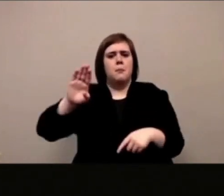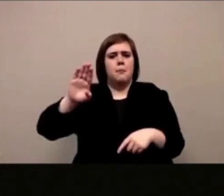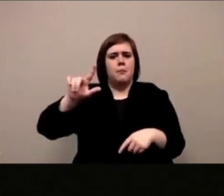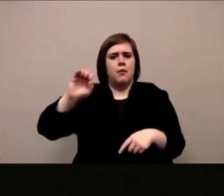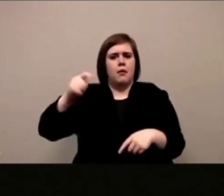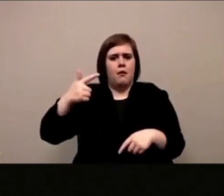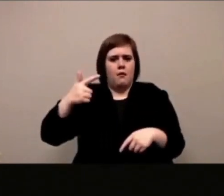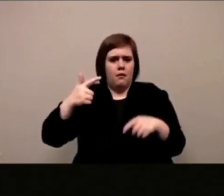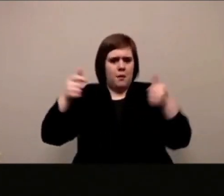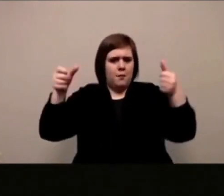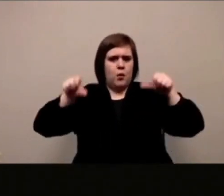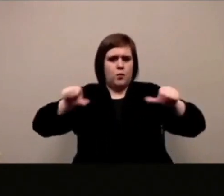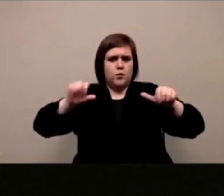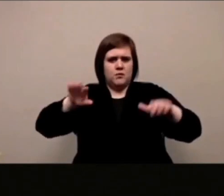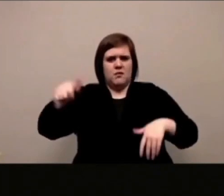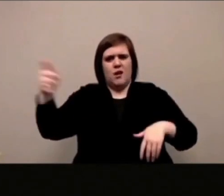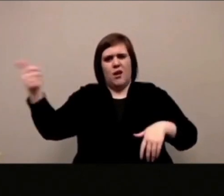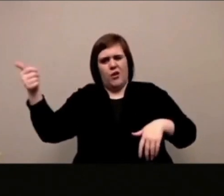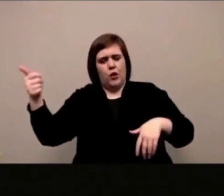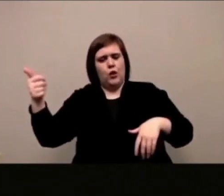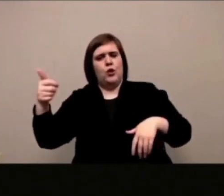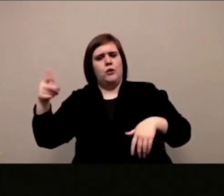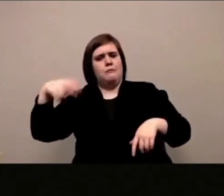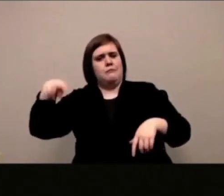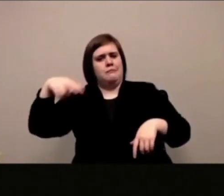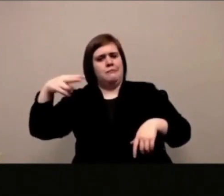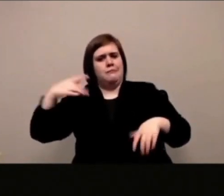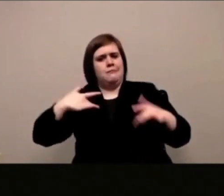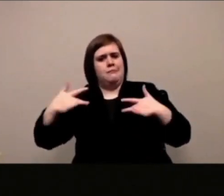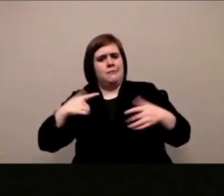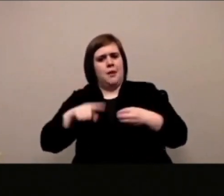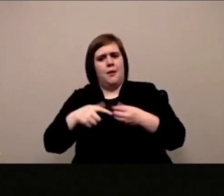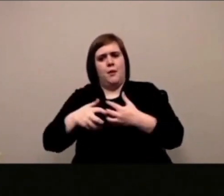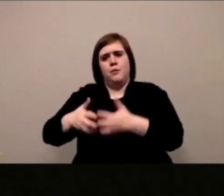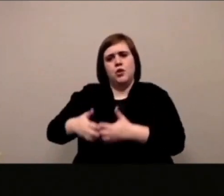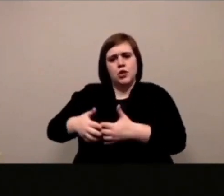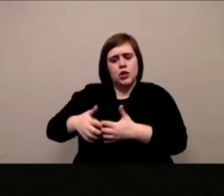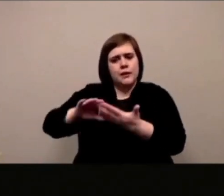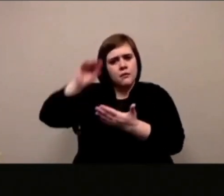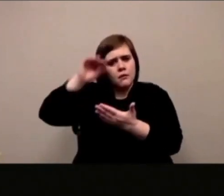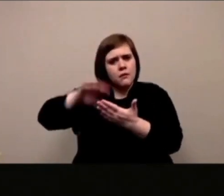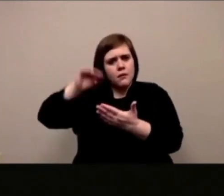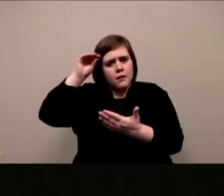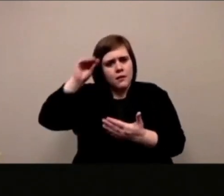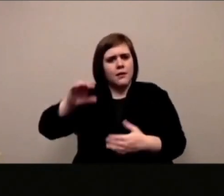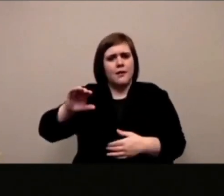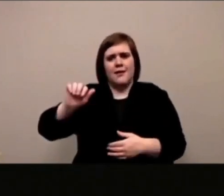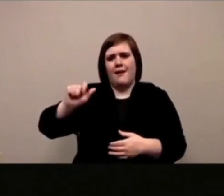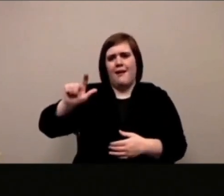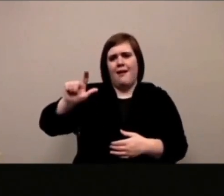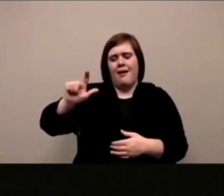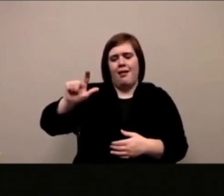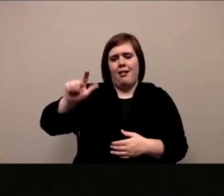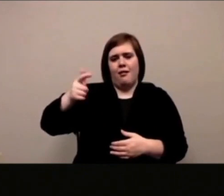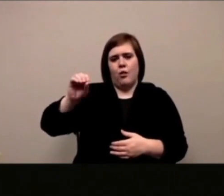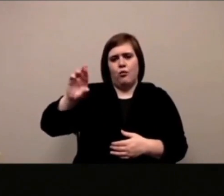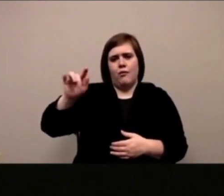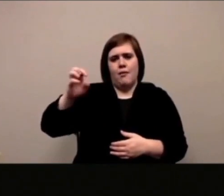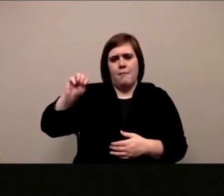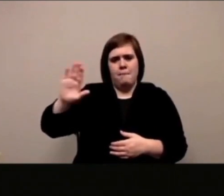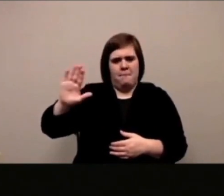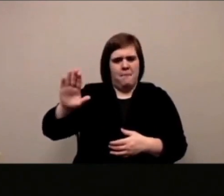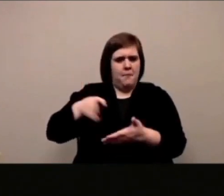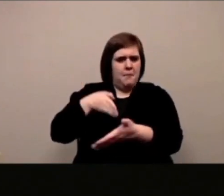sulle principali inquietudini in quanto alla sicurezza c'è un blog etero che parla dell